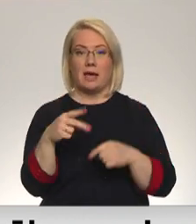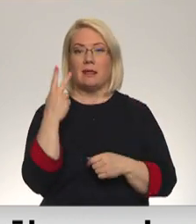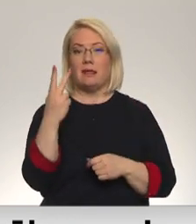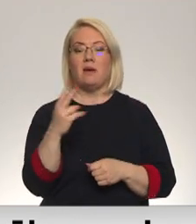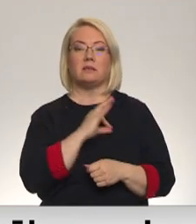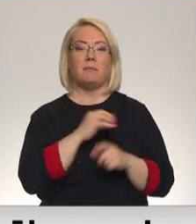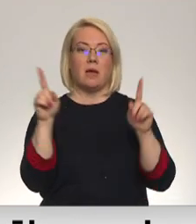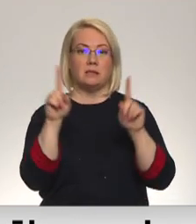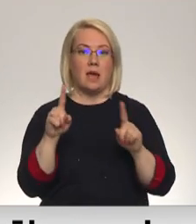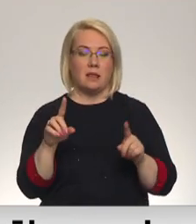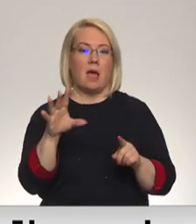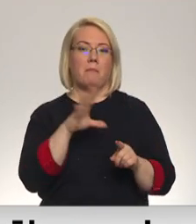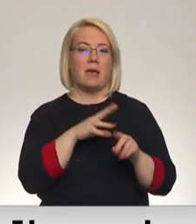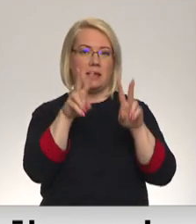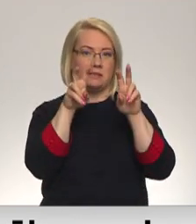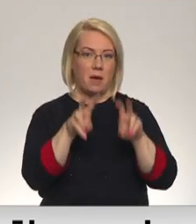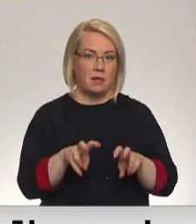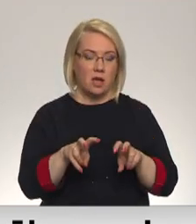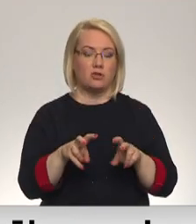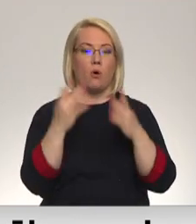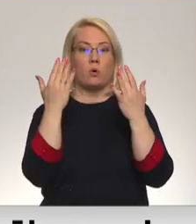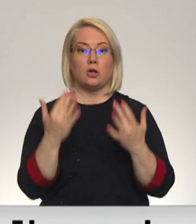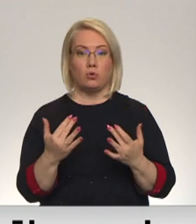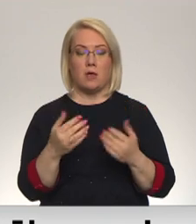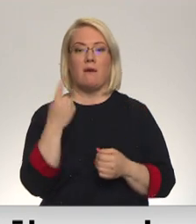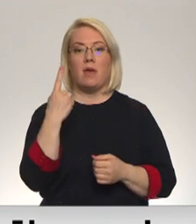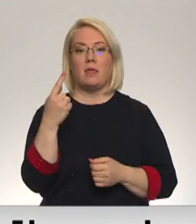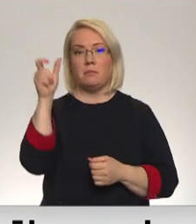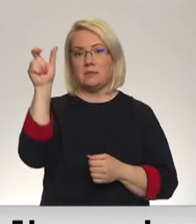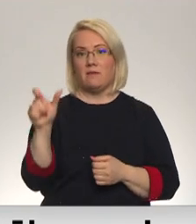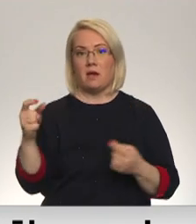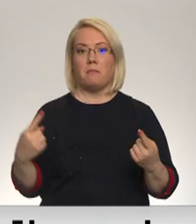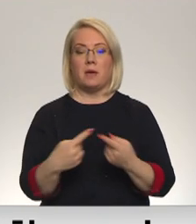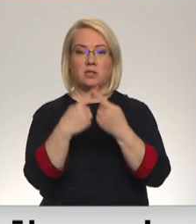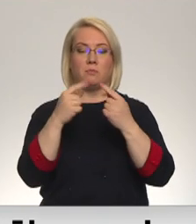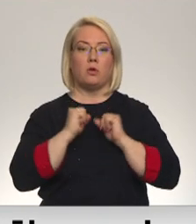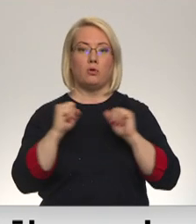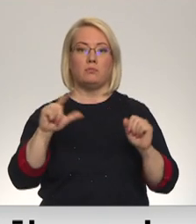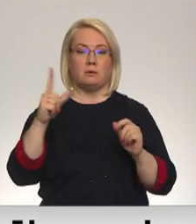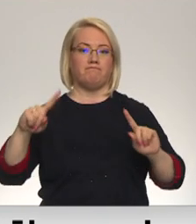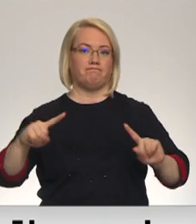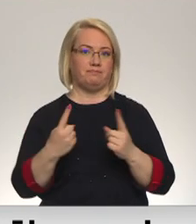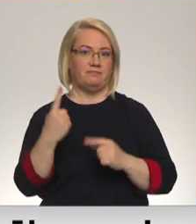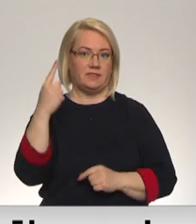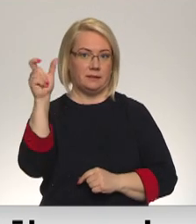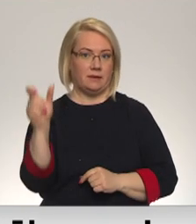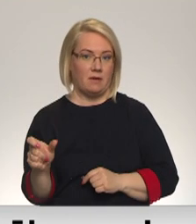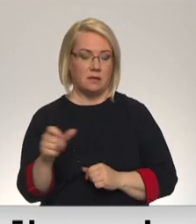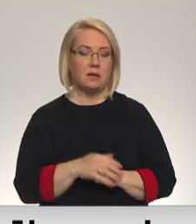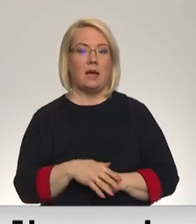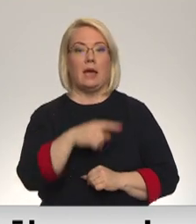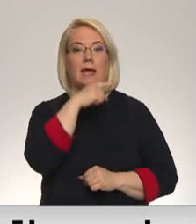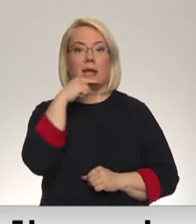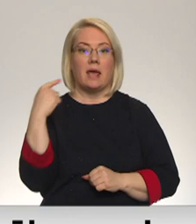procesos veikt uz procesuālas darbības. Rezultātā vienai personai piemērots drošības līdzeklis apcietinājums. Krievijas